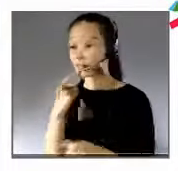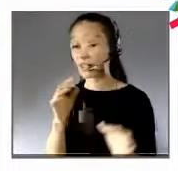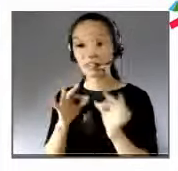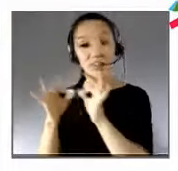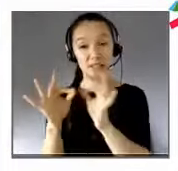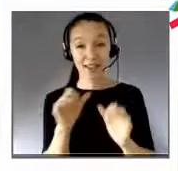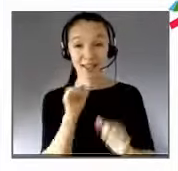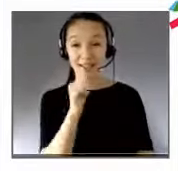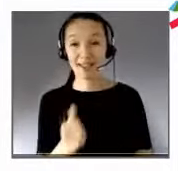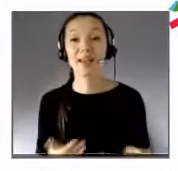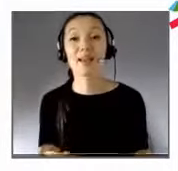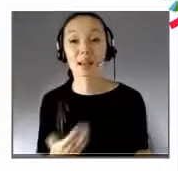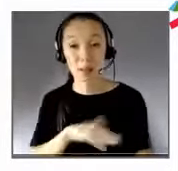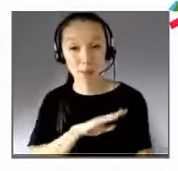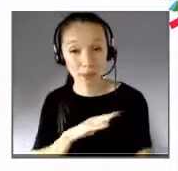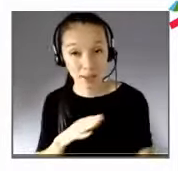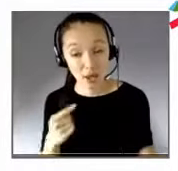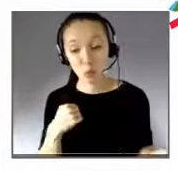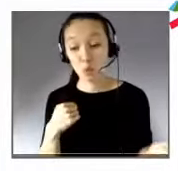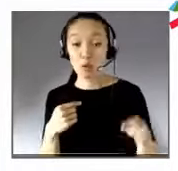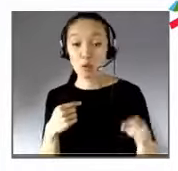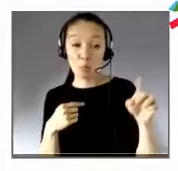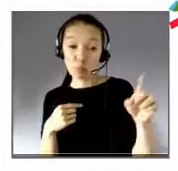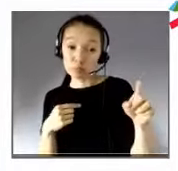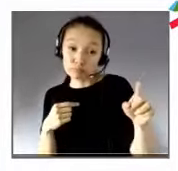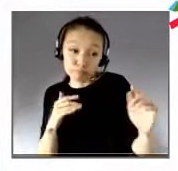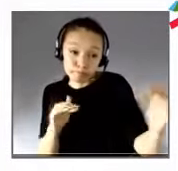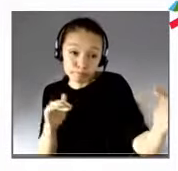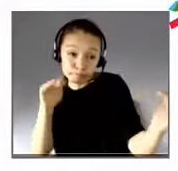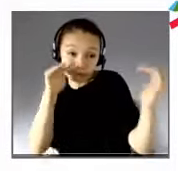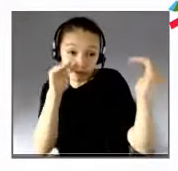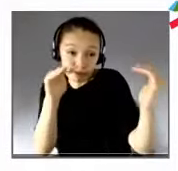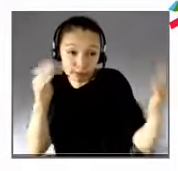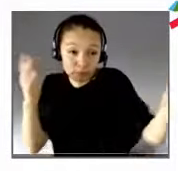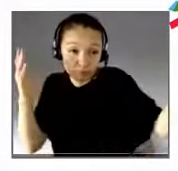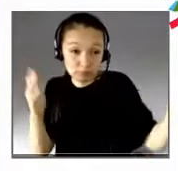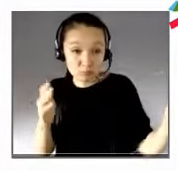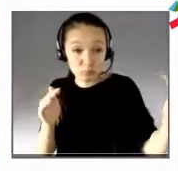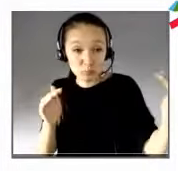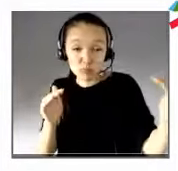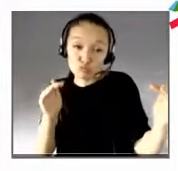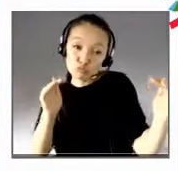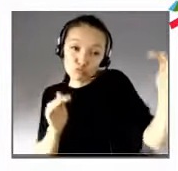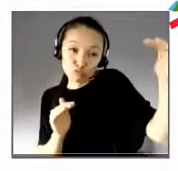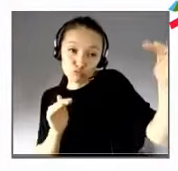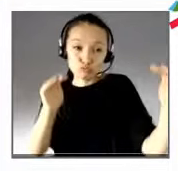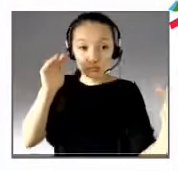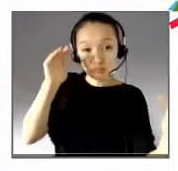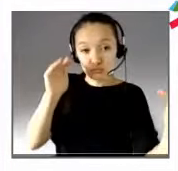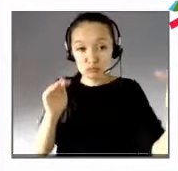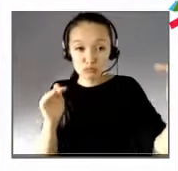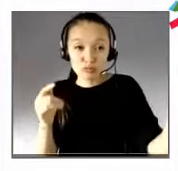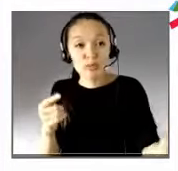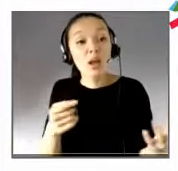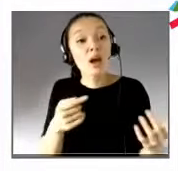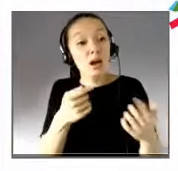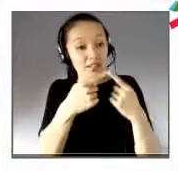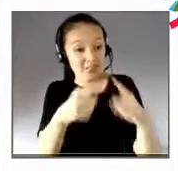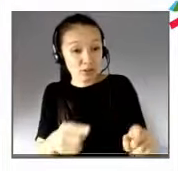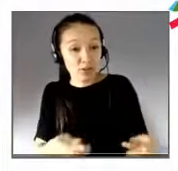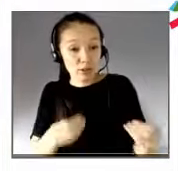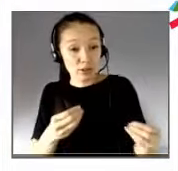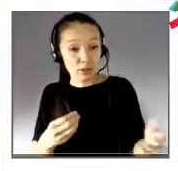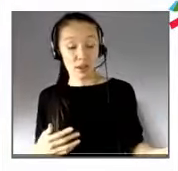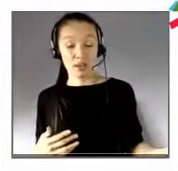compte plus autant en tout cas que l'autre, un peu plus quand même et la moindre différence blesse l'œil comme disait Tocqueville. Donc, c